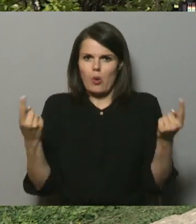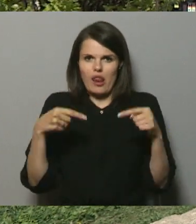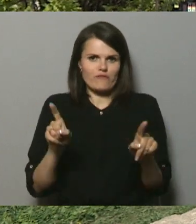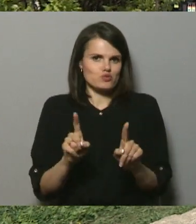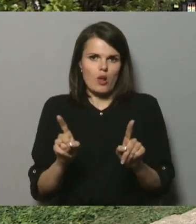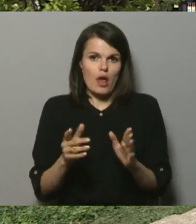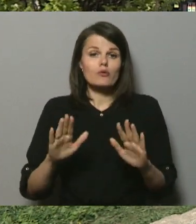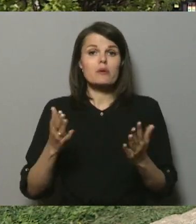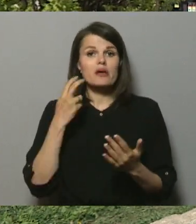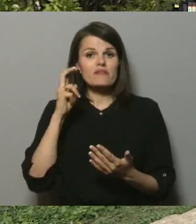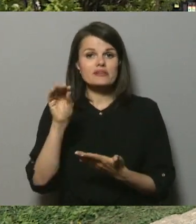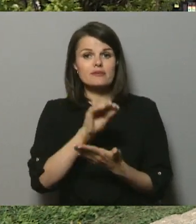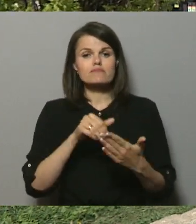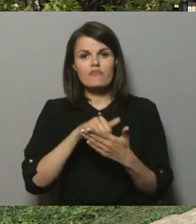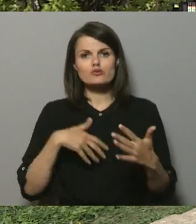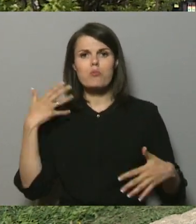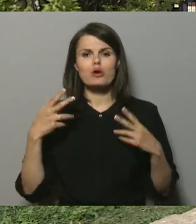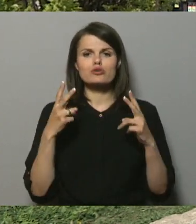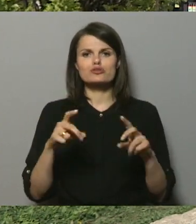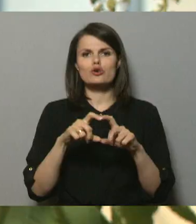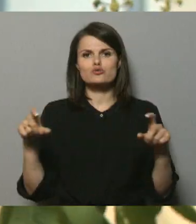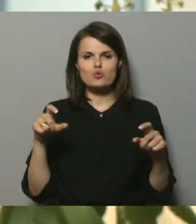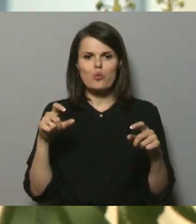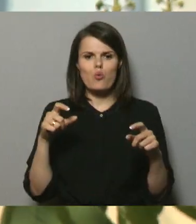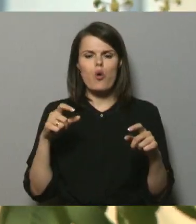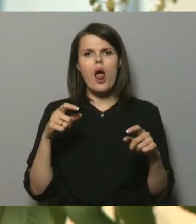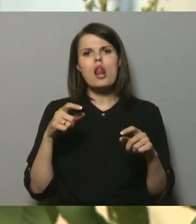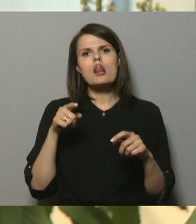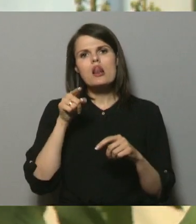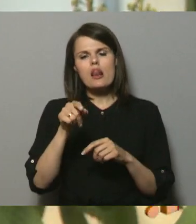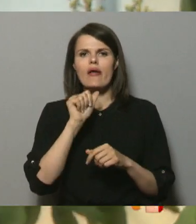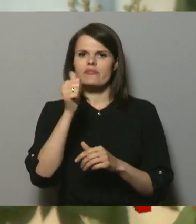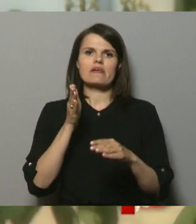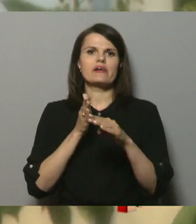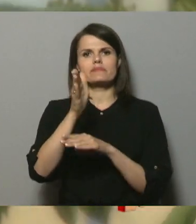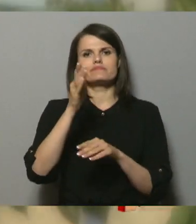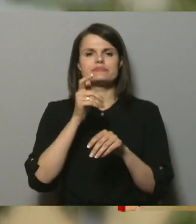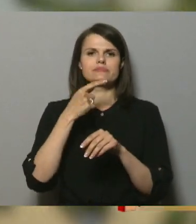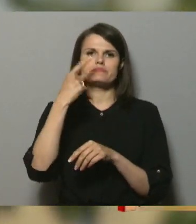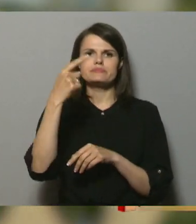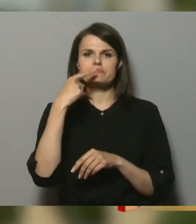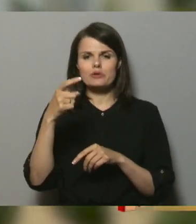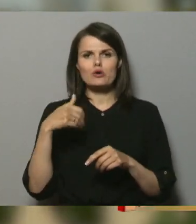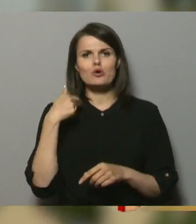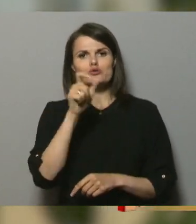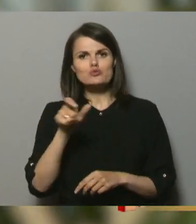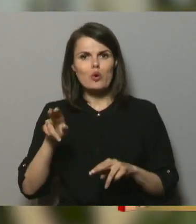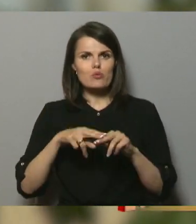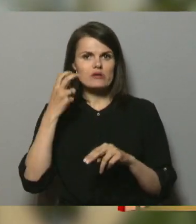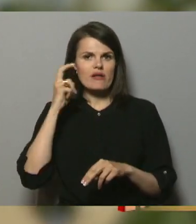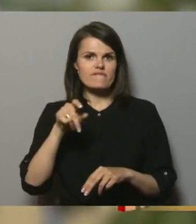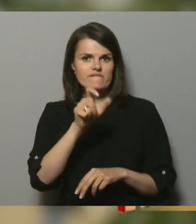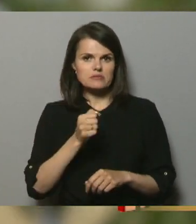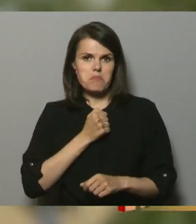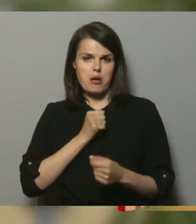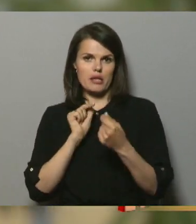Savukārt vecāki vēstu, lai paužs bažus, ka skolā pretencijas ne maz nevarēs izteikt. Skolēni un vecāki baidās kaut ko iebilst,